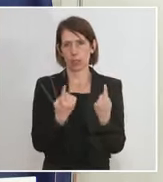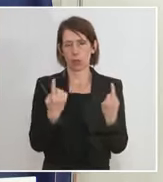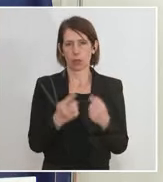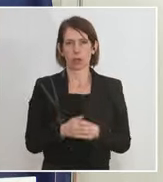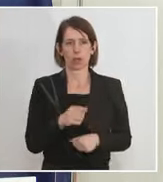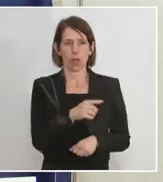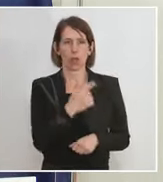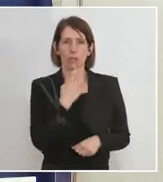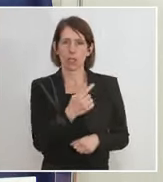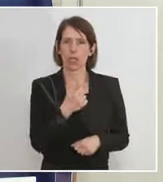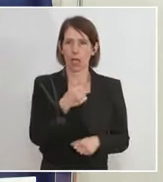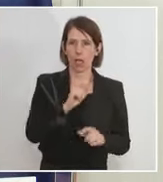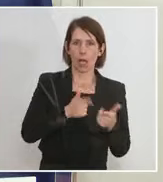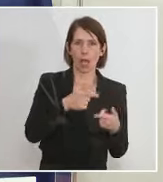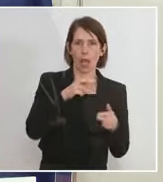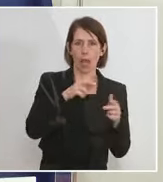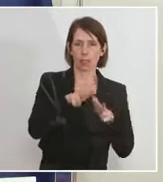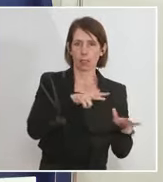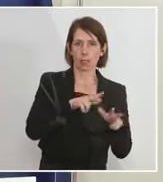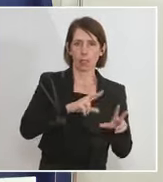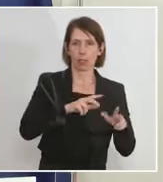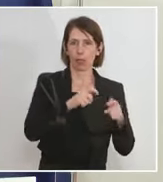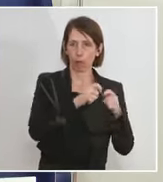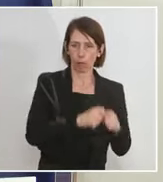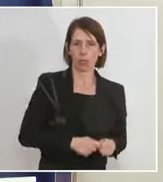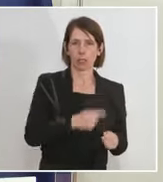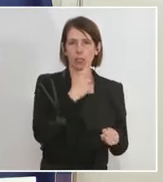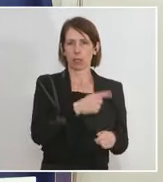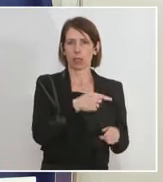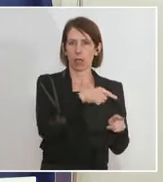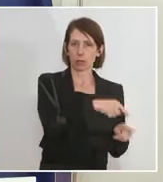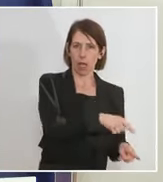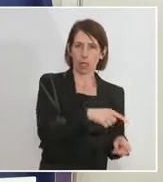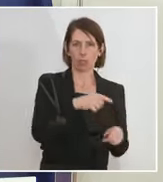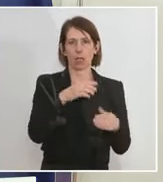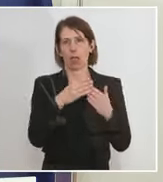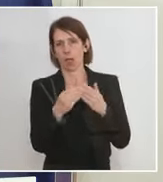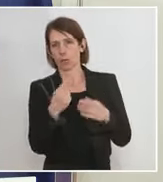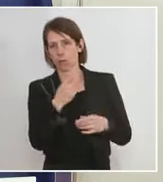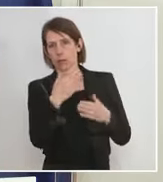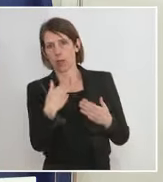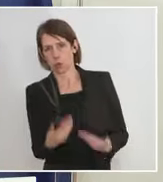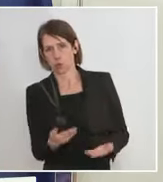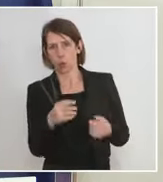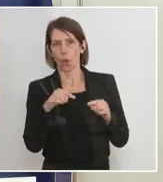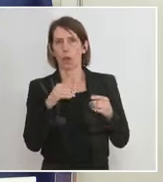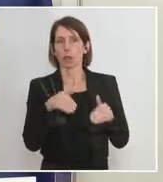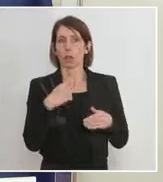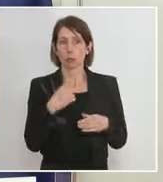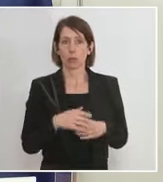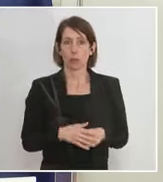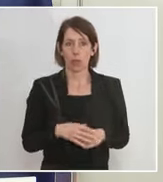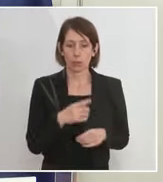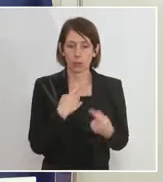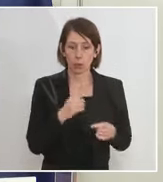Bundesland fordert ein Landesregierungsmitglied X und ein Experte sagt Y, dann muss man mal zunächst klären, sprechen die überhaupt vom gleichen